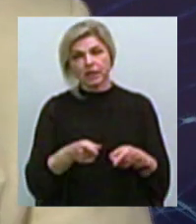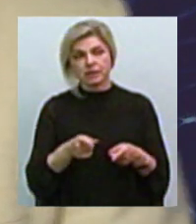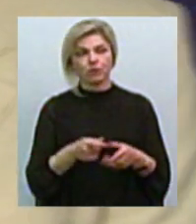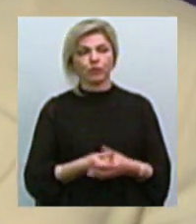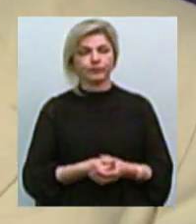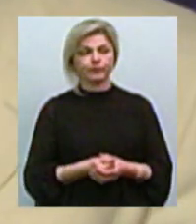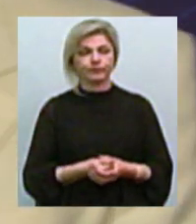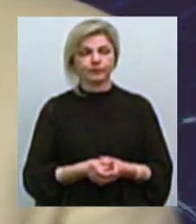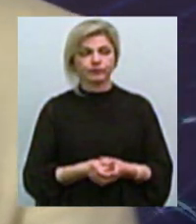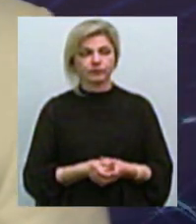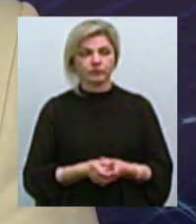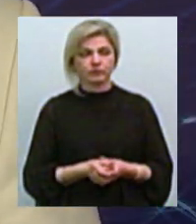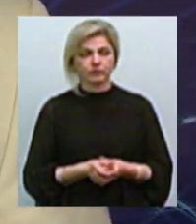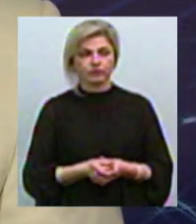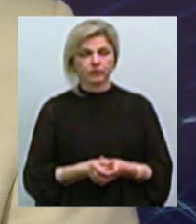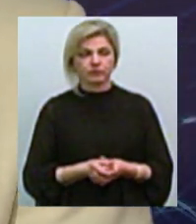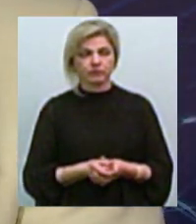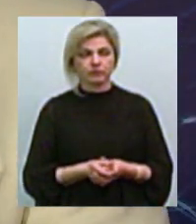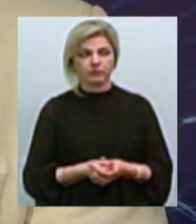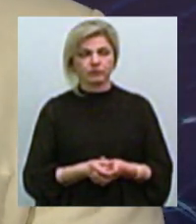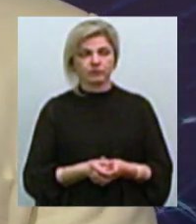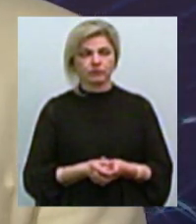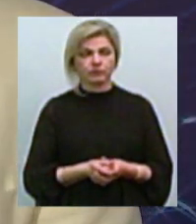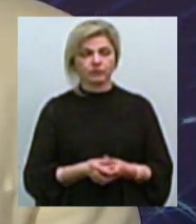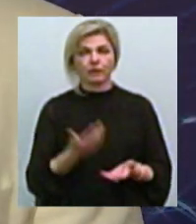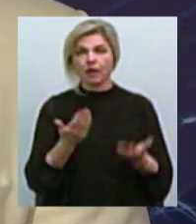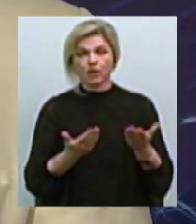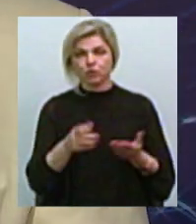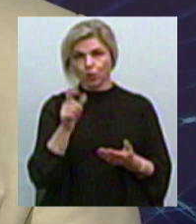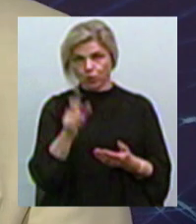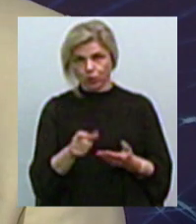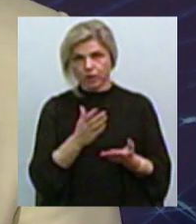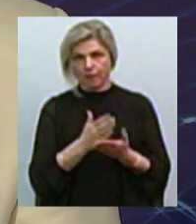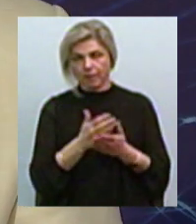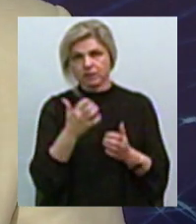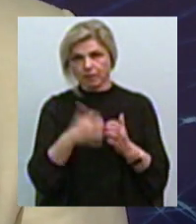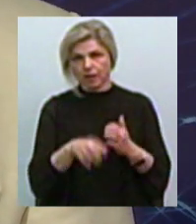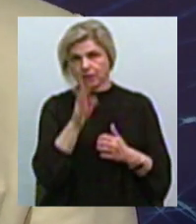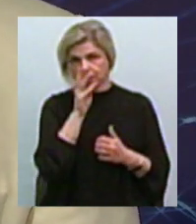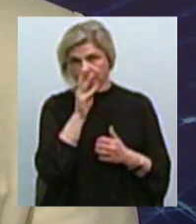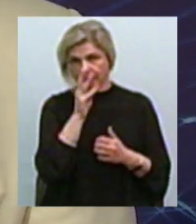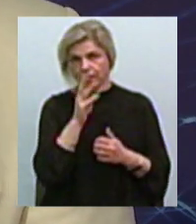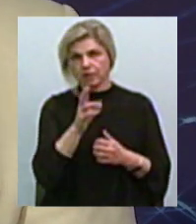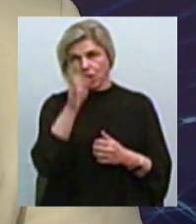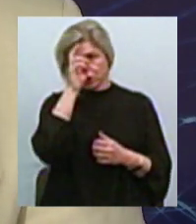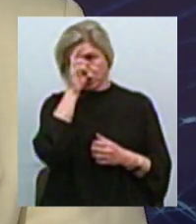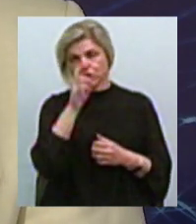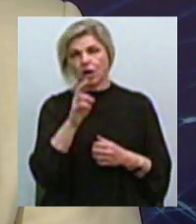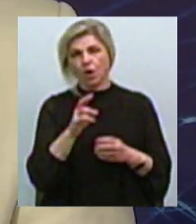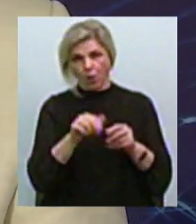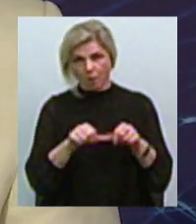замітили перед ефіром, якщо людина сьогодні має середню заробітну платню згідно Держкомстату